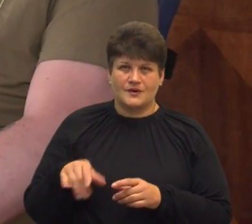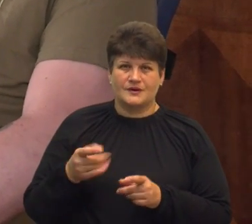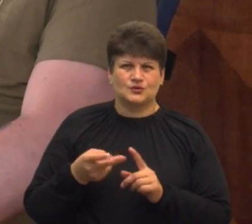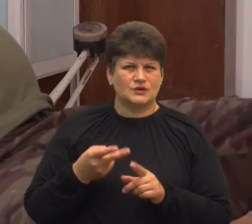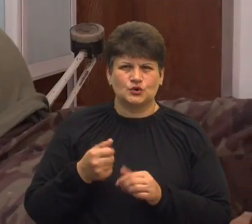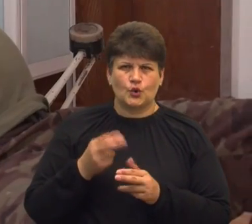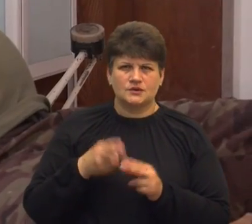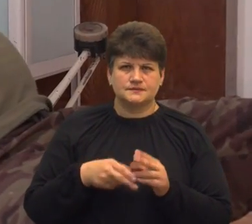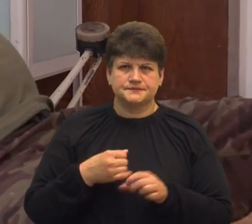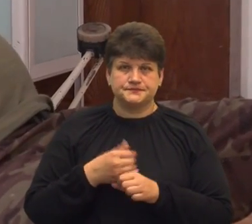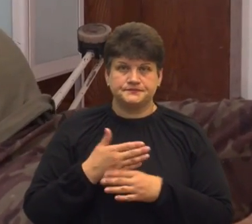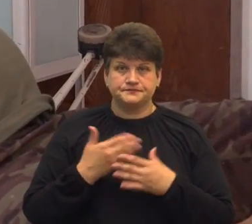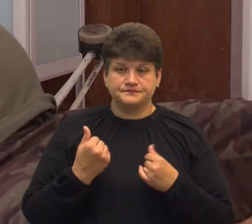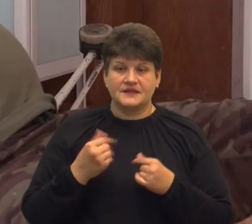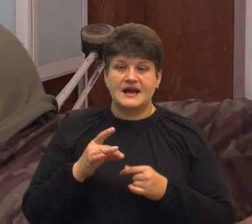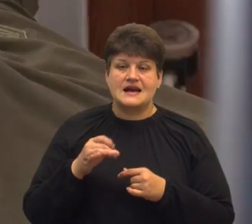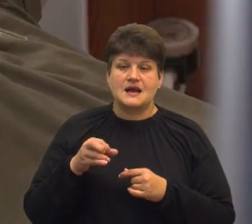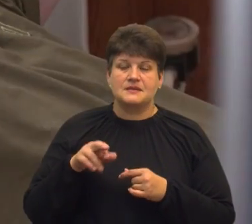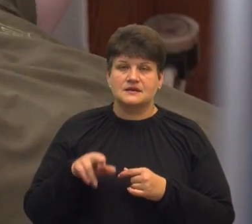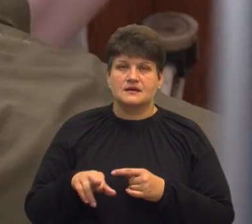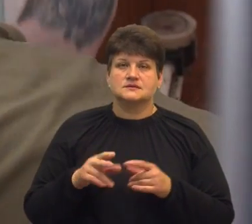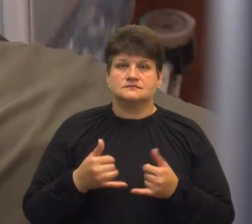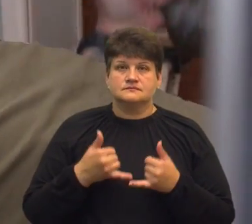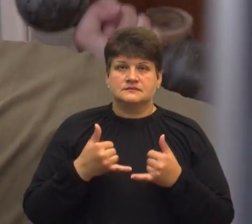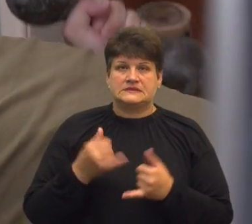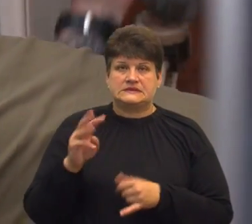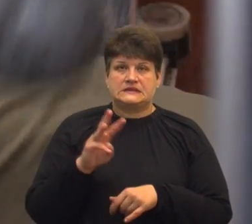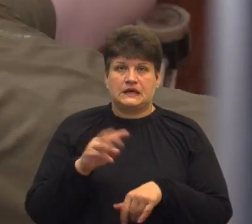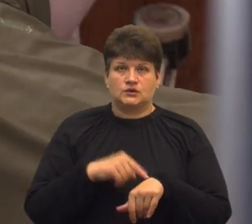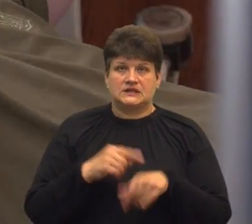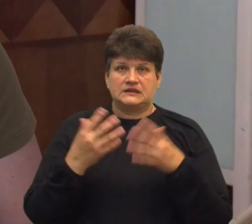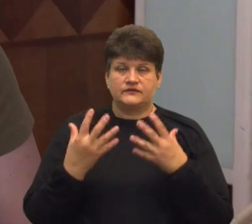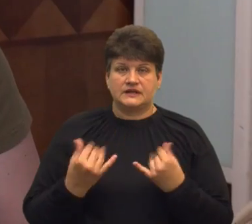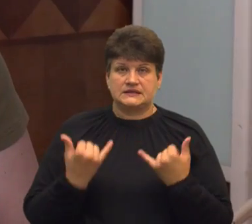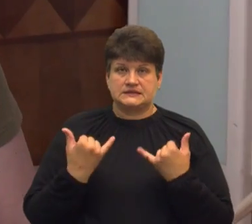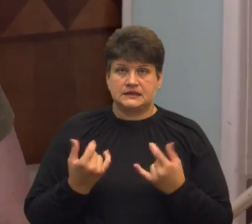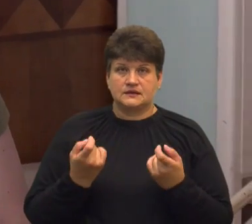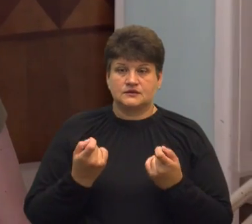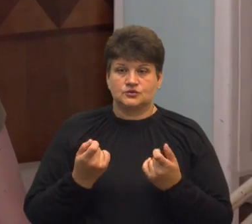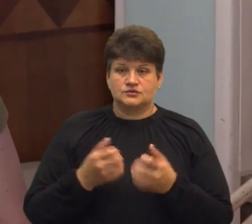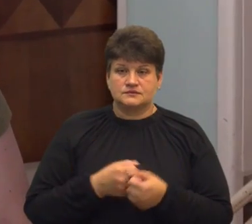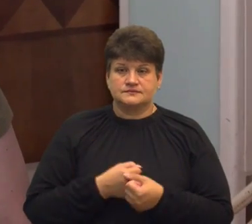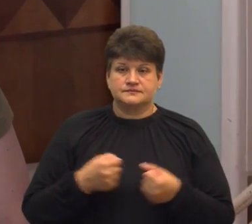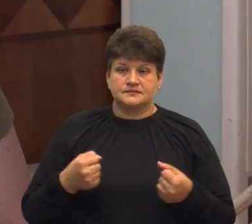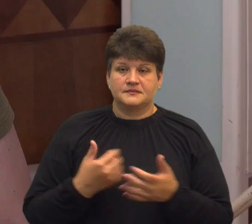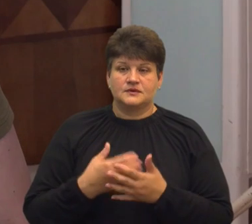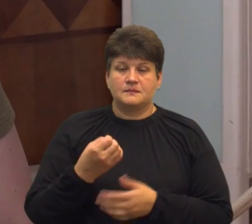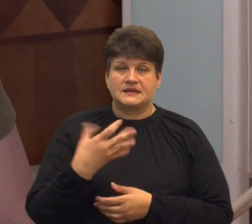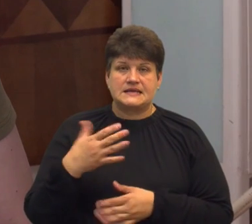кінця. Реабілітації, каже Андрій, приділяє три години в день. Зараз трохи набрав вагу, там кілограмів на 15.